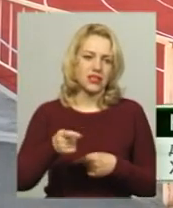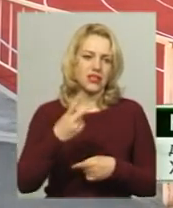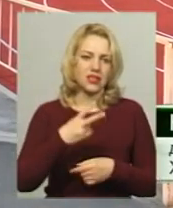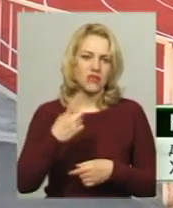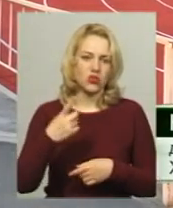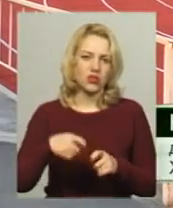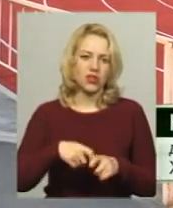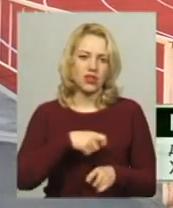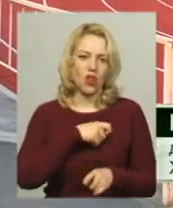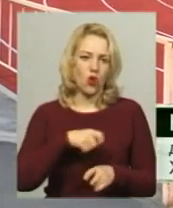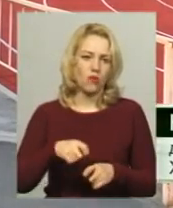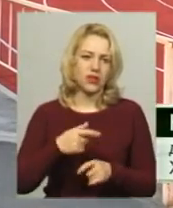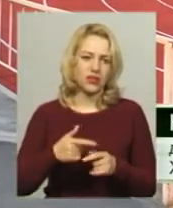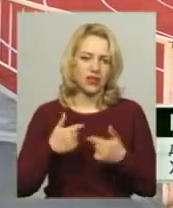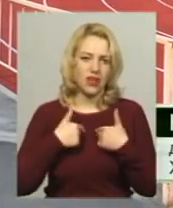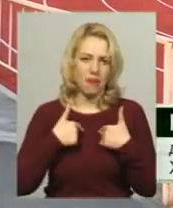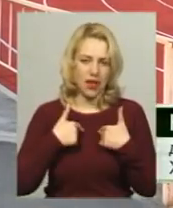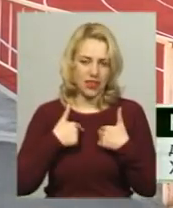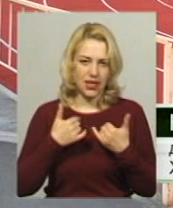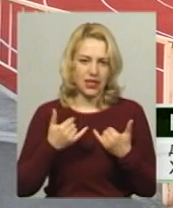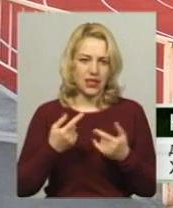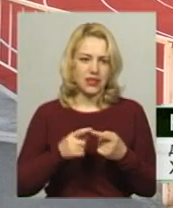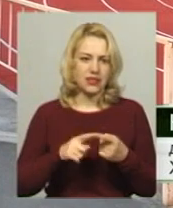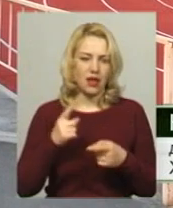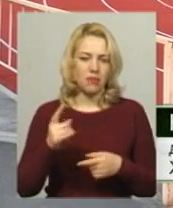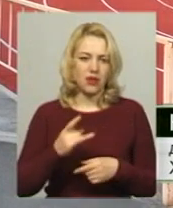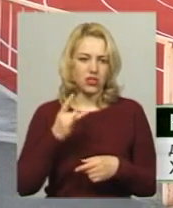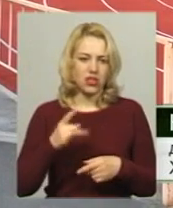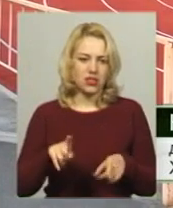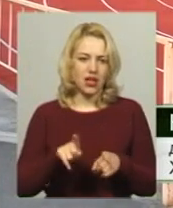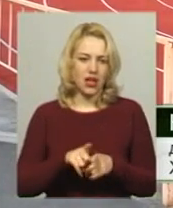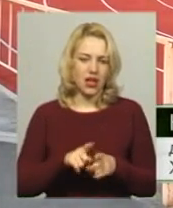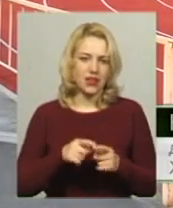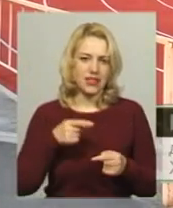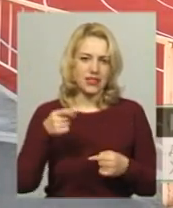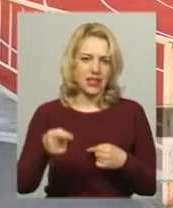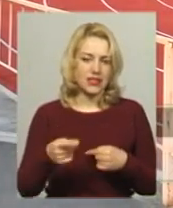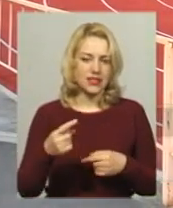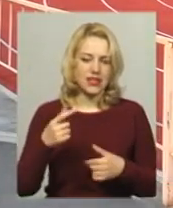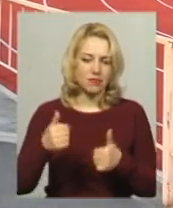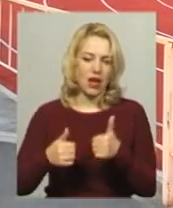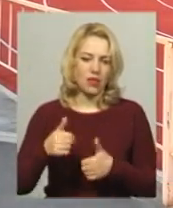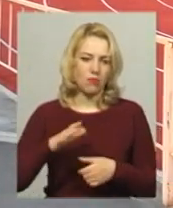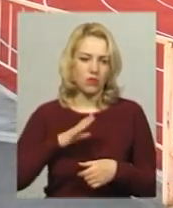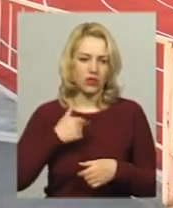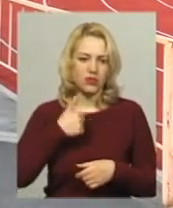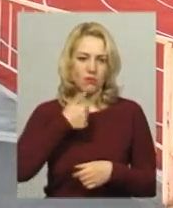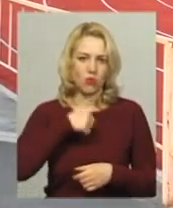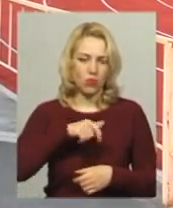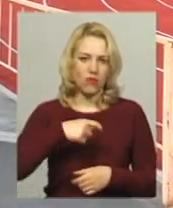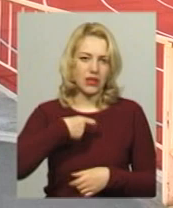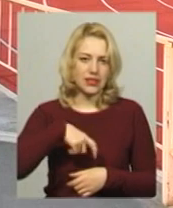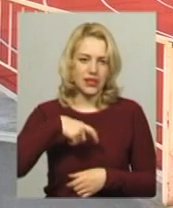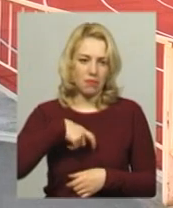км. Це для мене перший раз така дистанція в змаганнях була. Я спробувала себе.